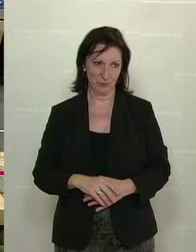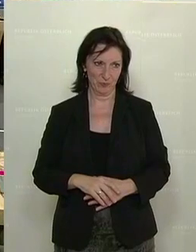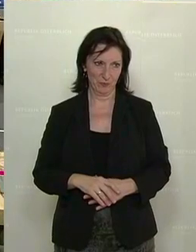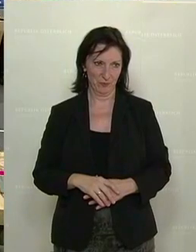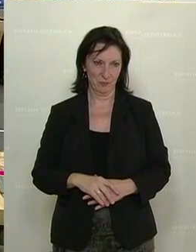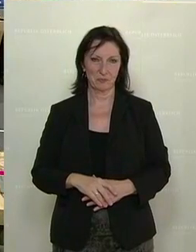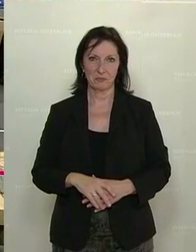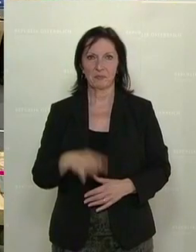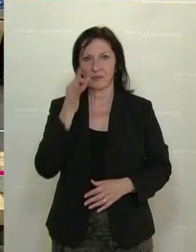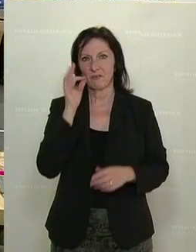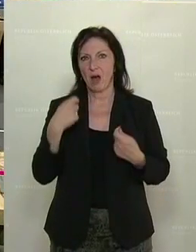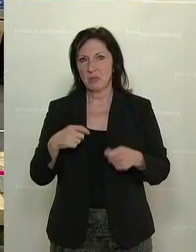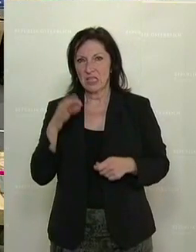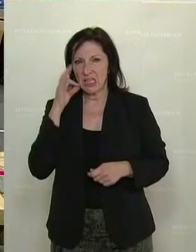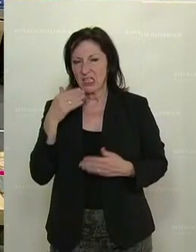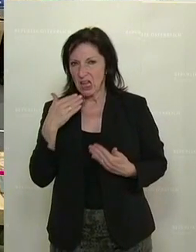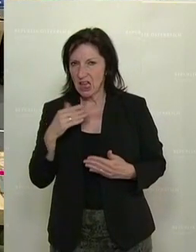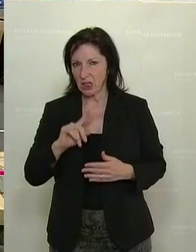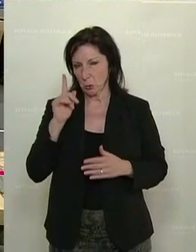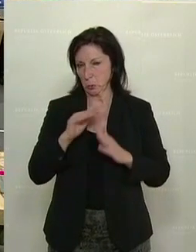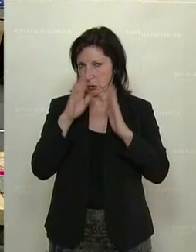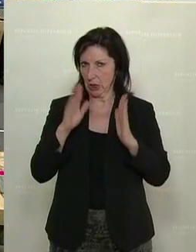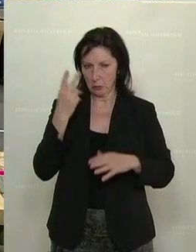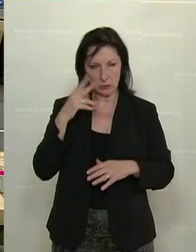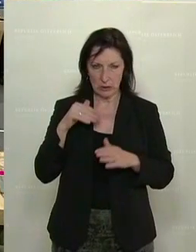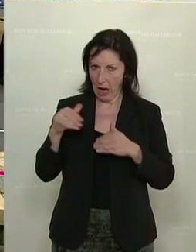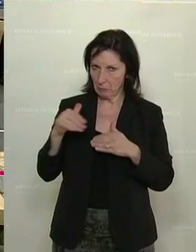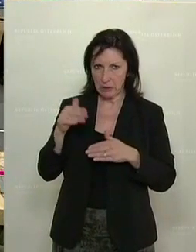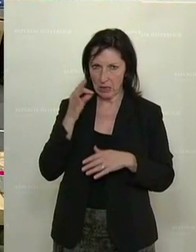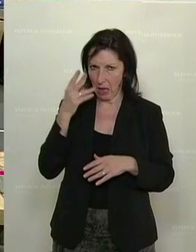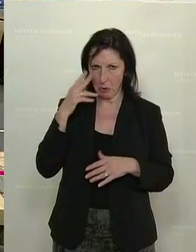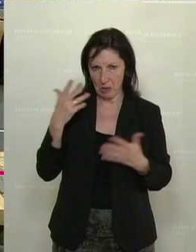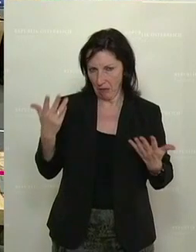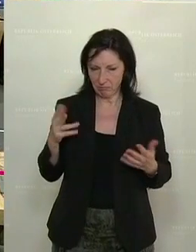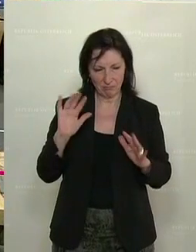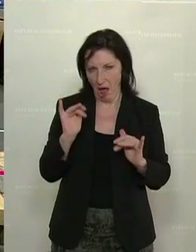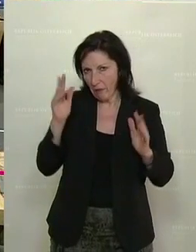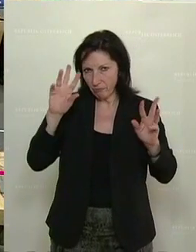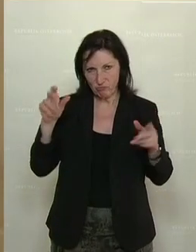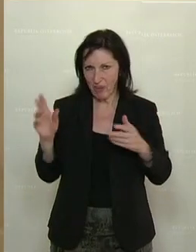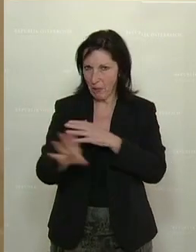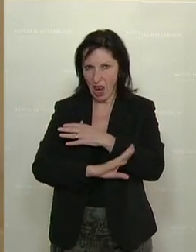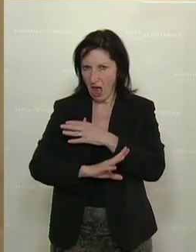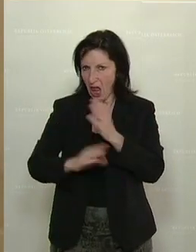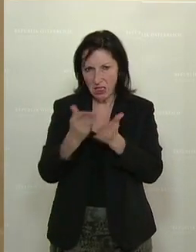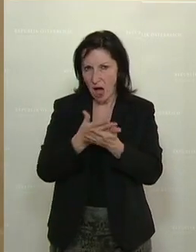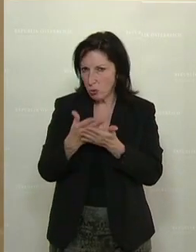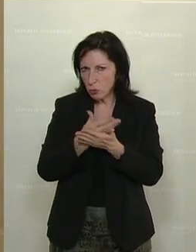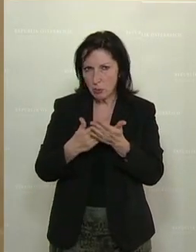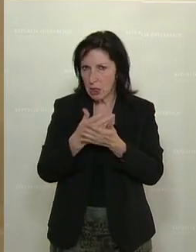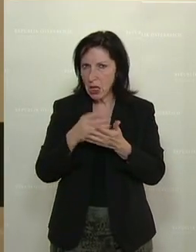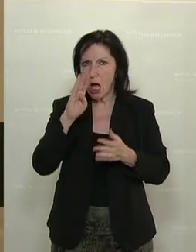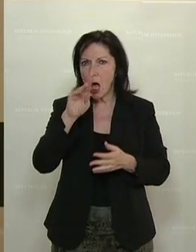Und Erwin Angerer, Wirtschaftssprecher der FPÖ, ist am Wort. Geschätzte Damen und Herren, ja, das Thema Lehrlingsausbildung,